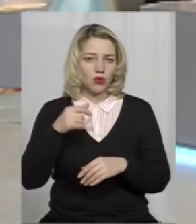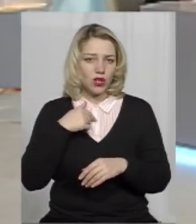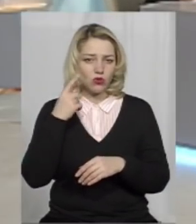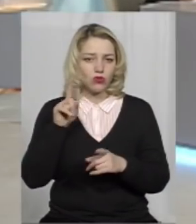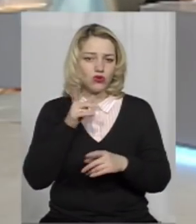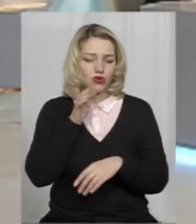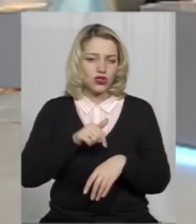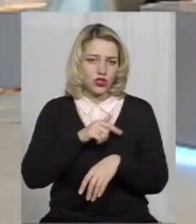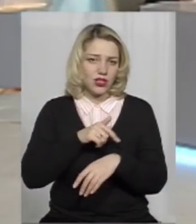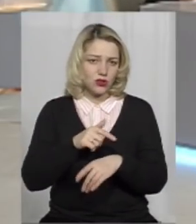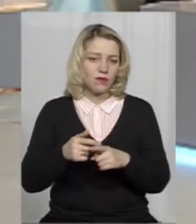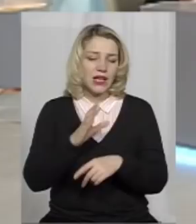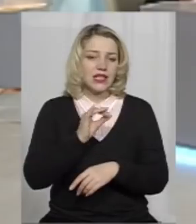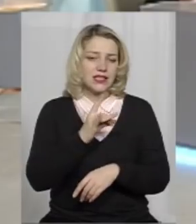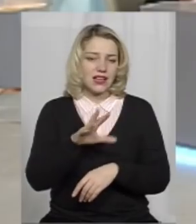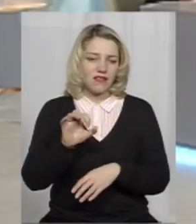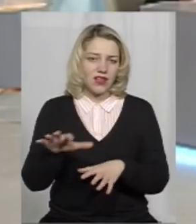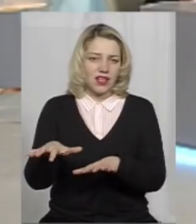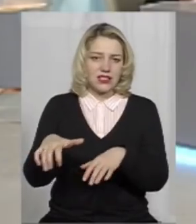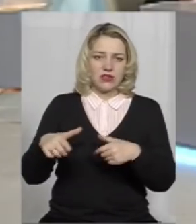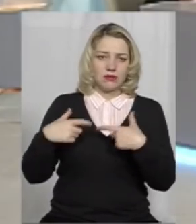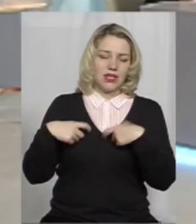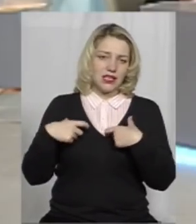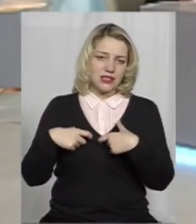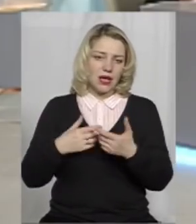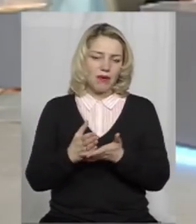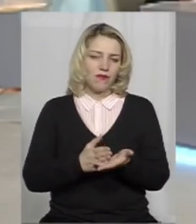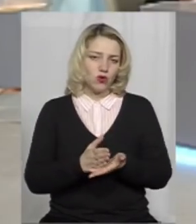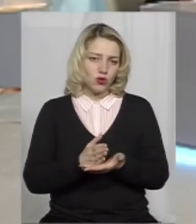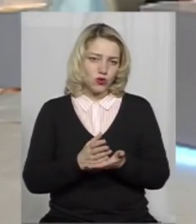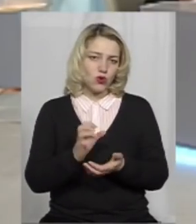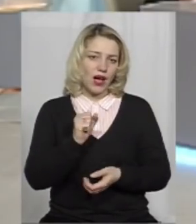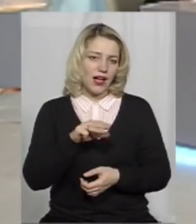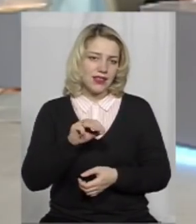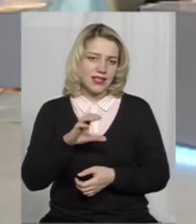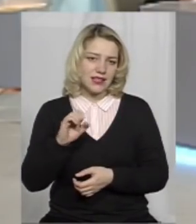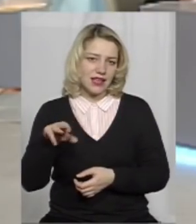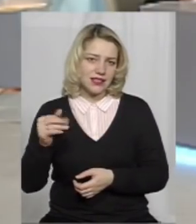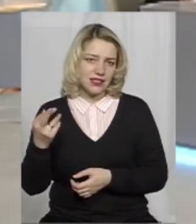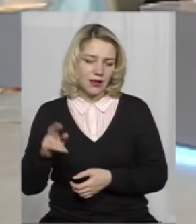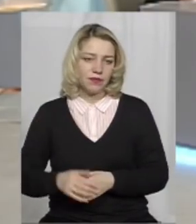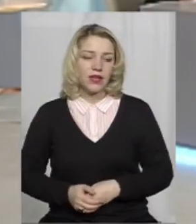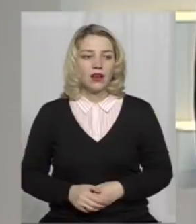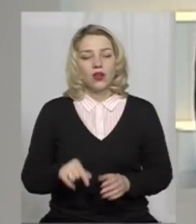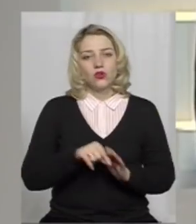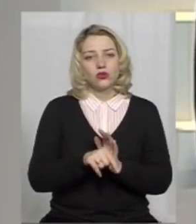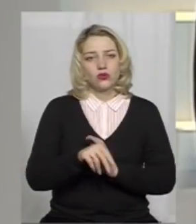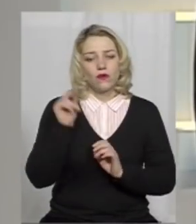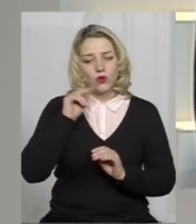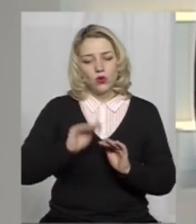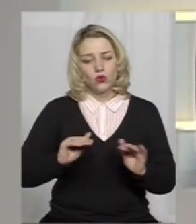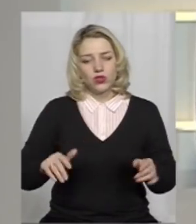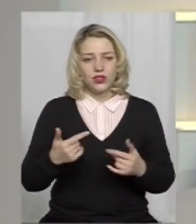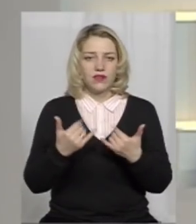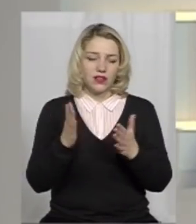що з часом все ж таки сертифікація перебере на себе функцію атестації. І стосовно учнів, для них буде